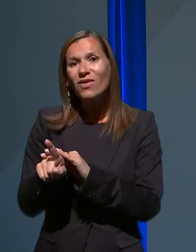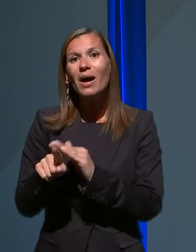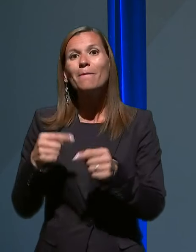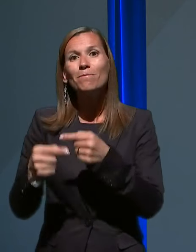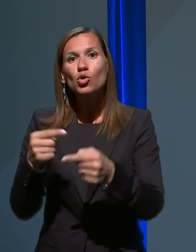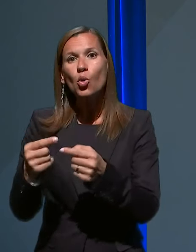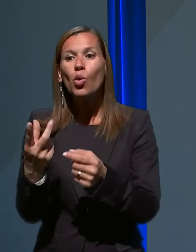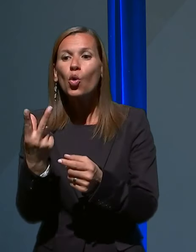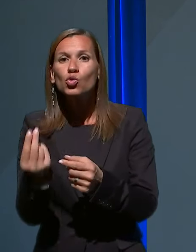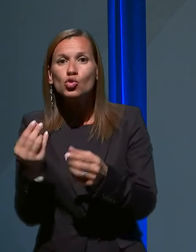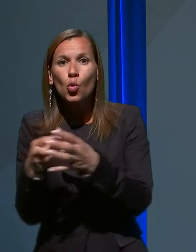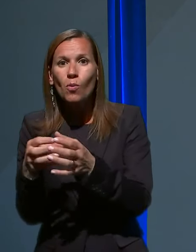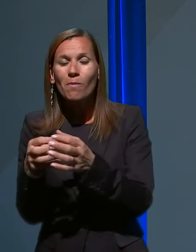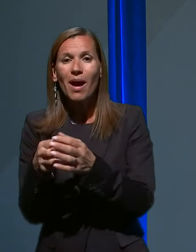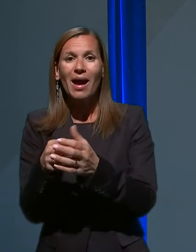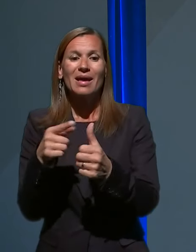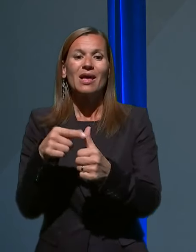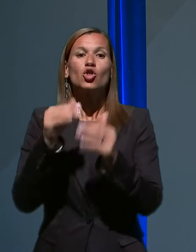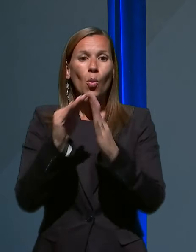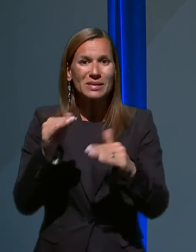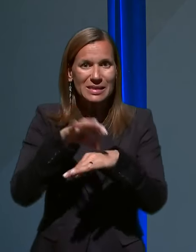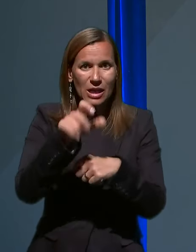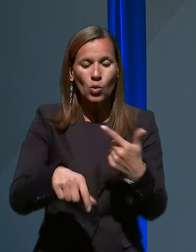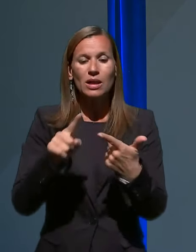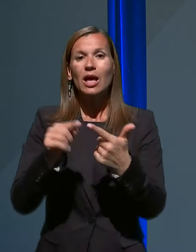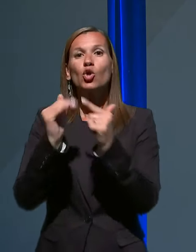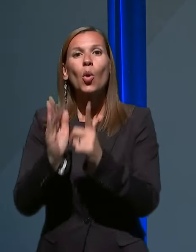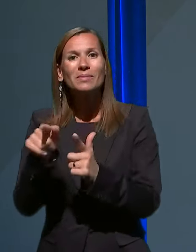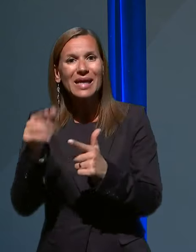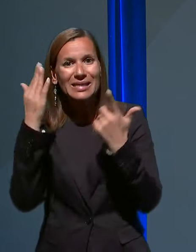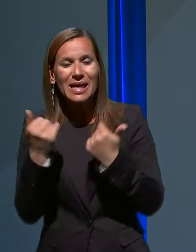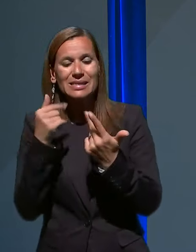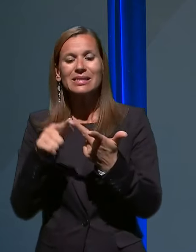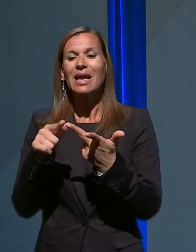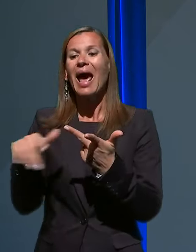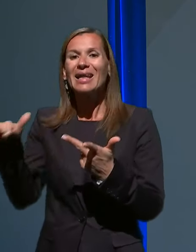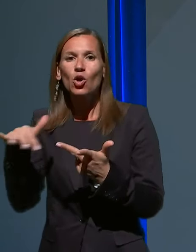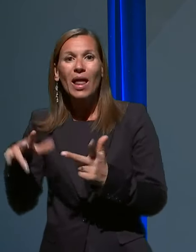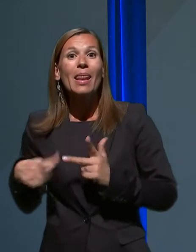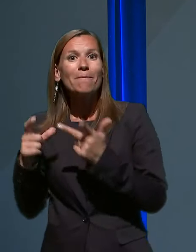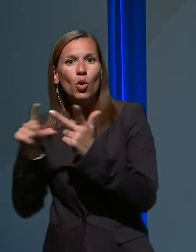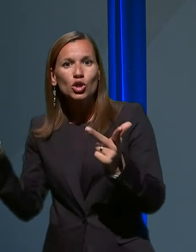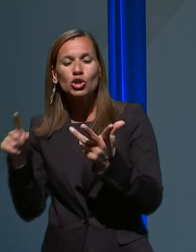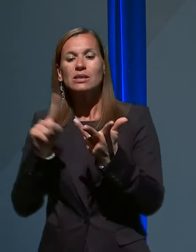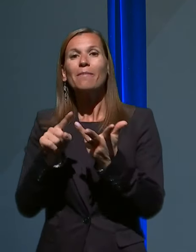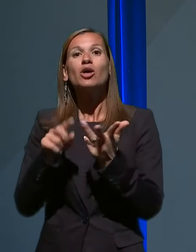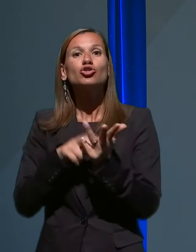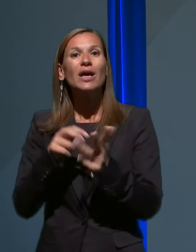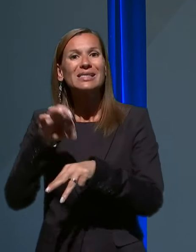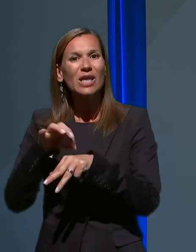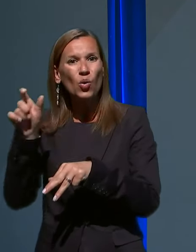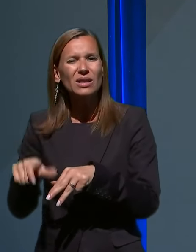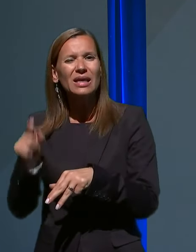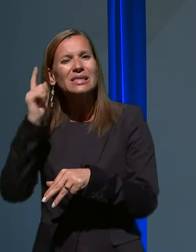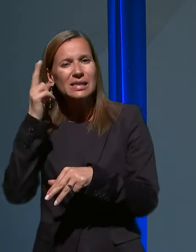domska sestra, zdravnik iz regionalne bovnišnice in zdravnik, ki se spozna na paljativno